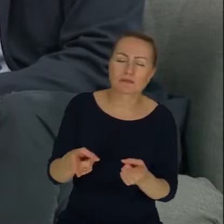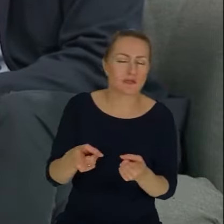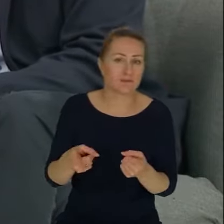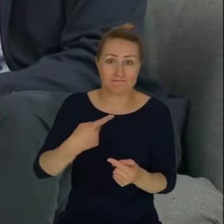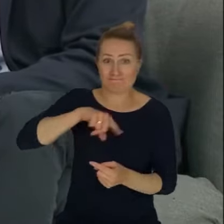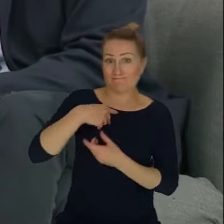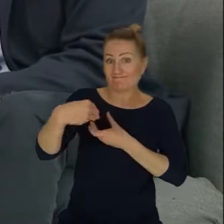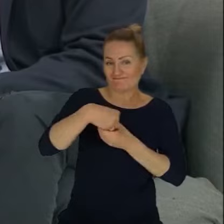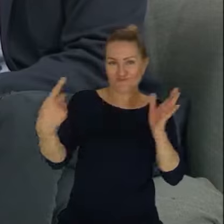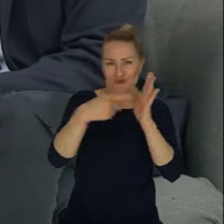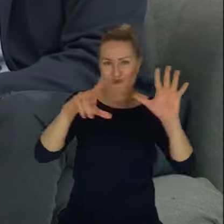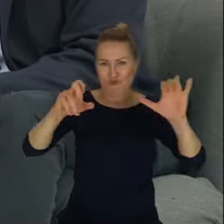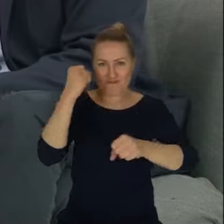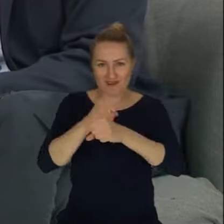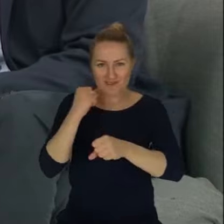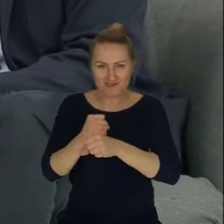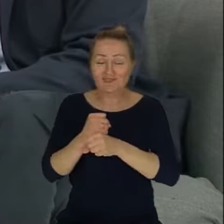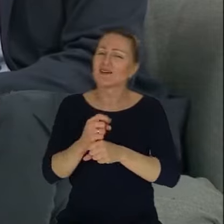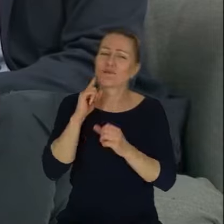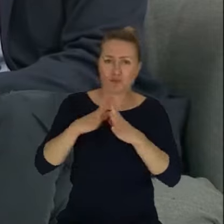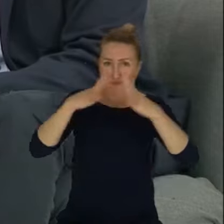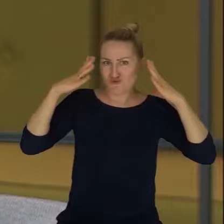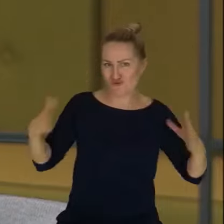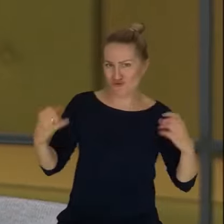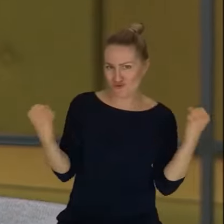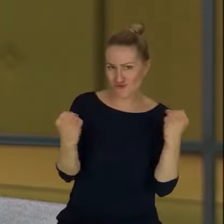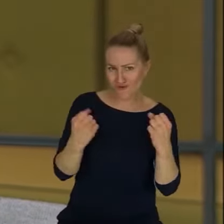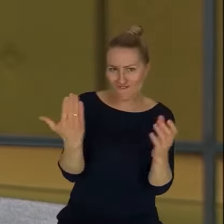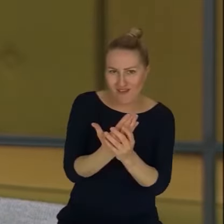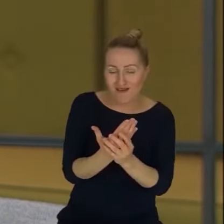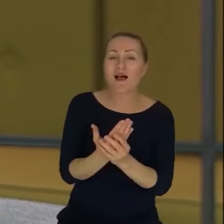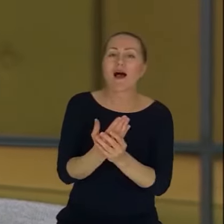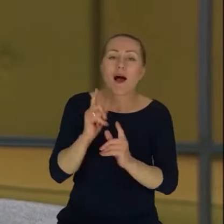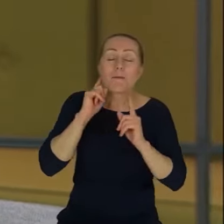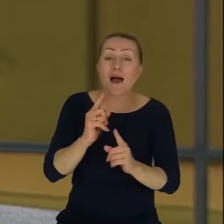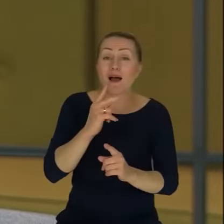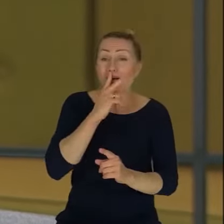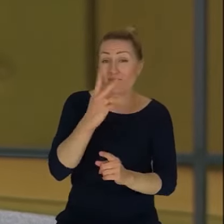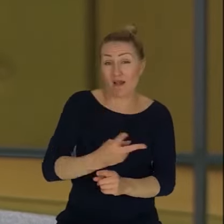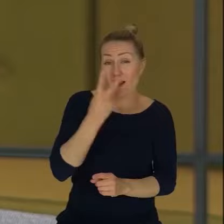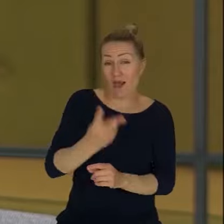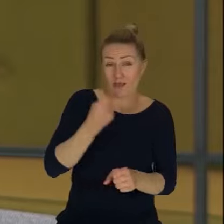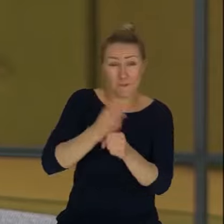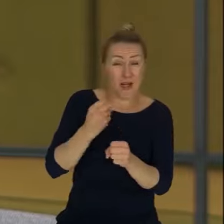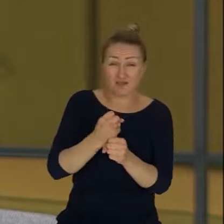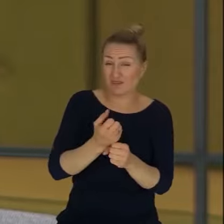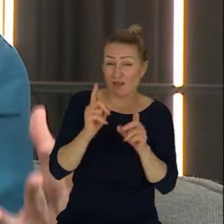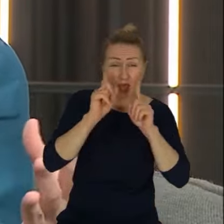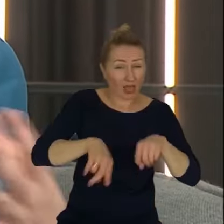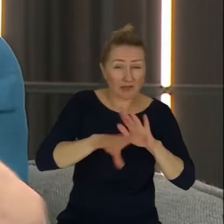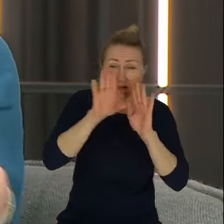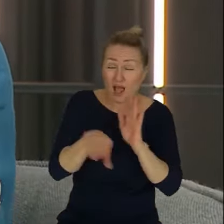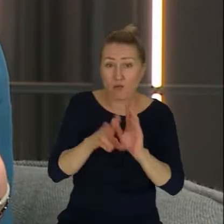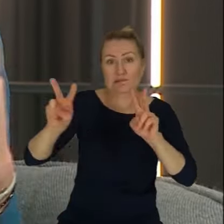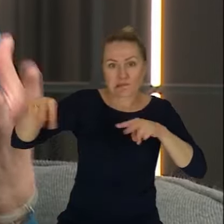więc to jest faktycznie olbrzymia organizacja i jakby po dwóch latach pracy praktycznie zdalnie też ludzie się odzwyczaili, mają jakieś swoje